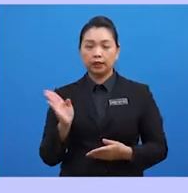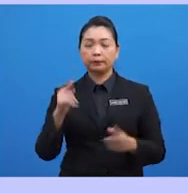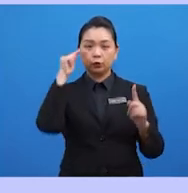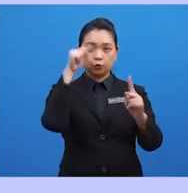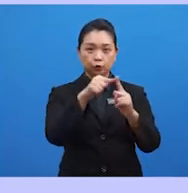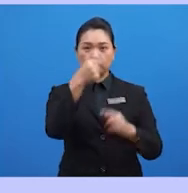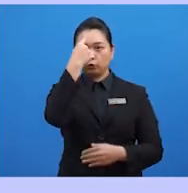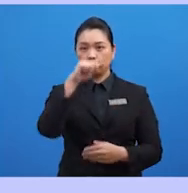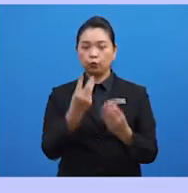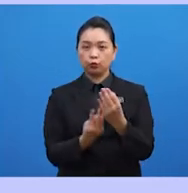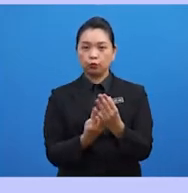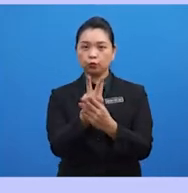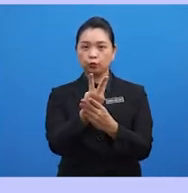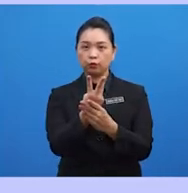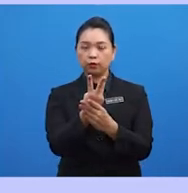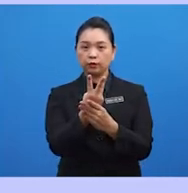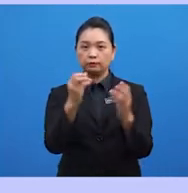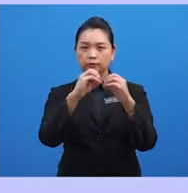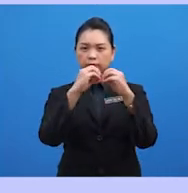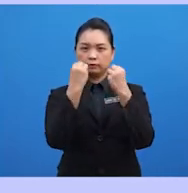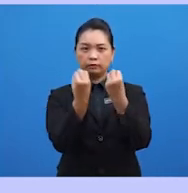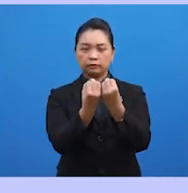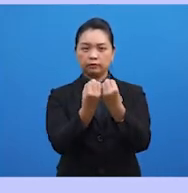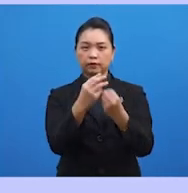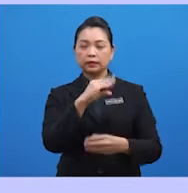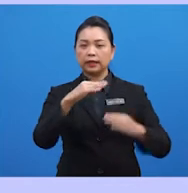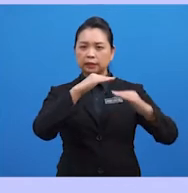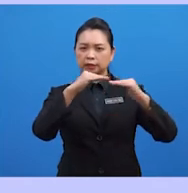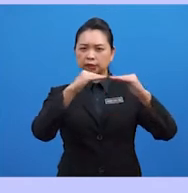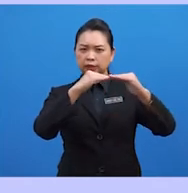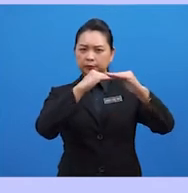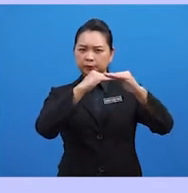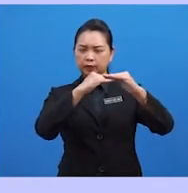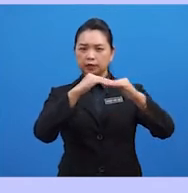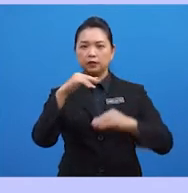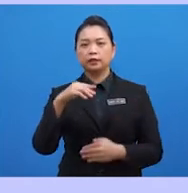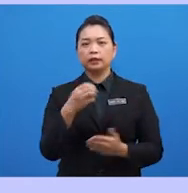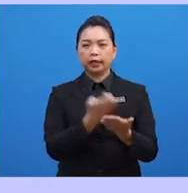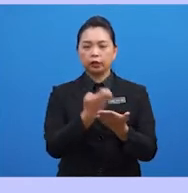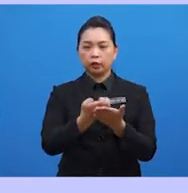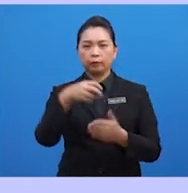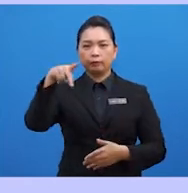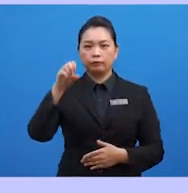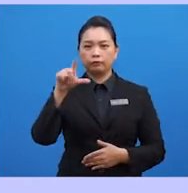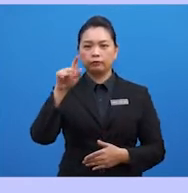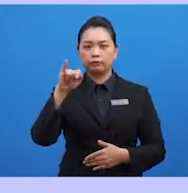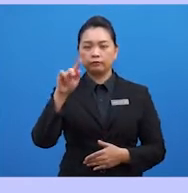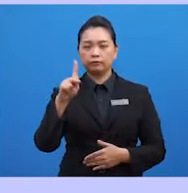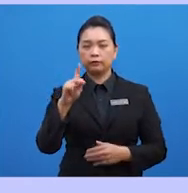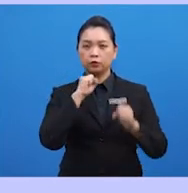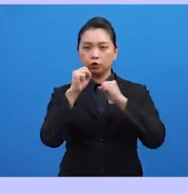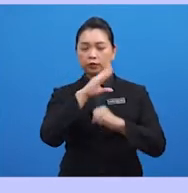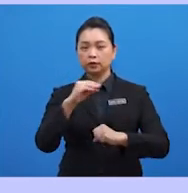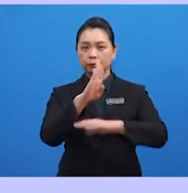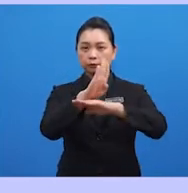untuk mewujudkan pertumbuhan dan kestabilan ekonomi, politik, sosial